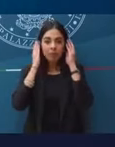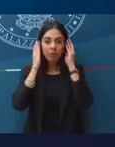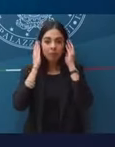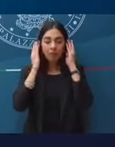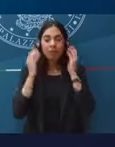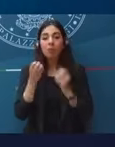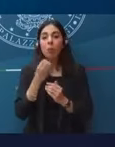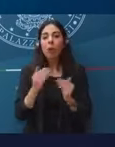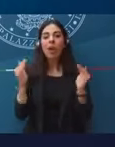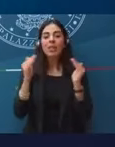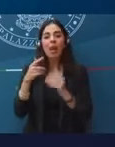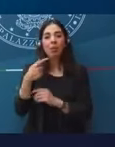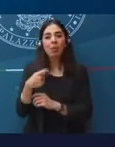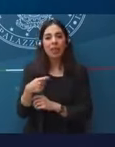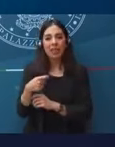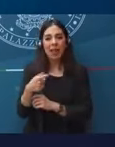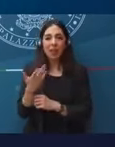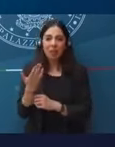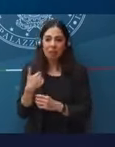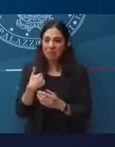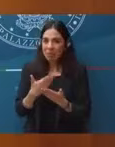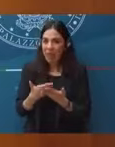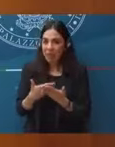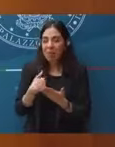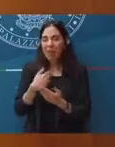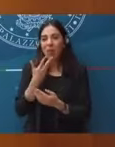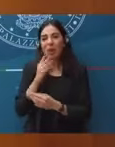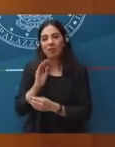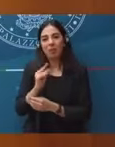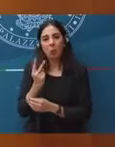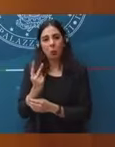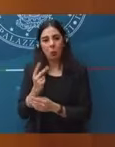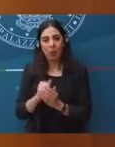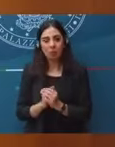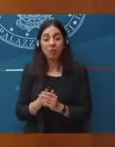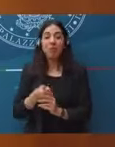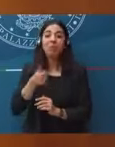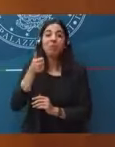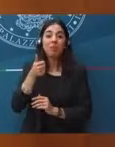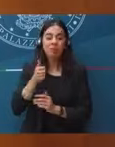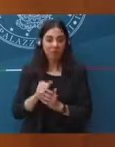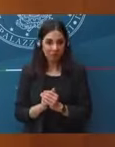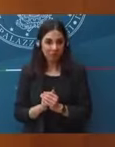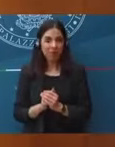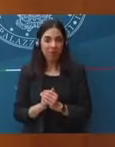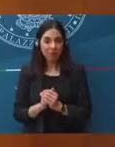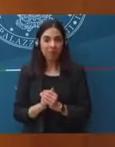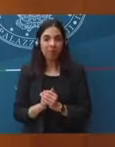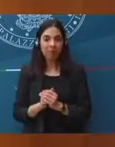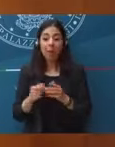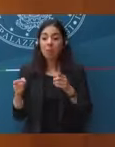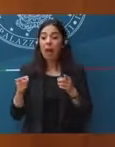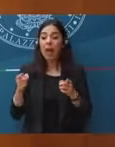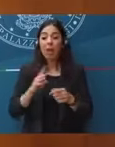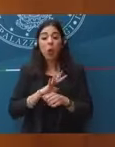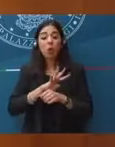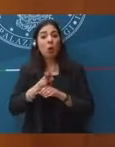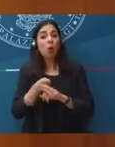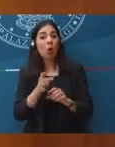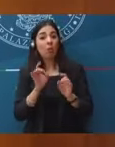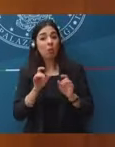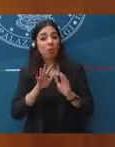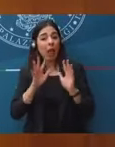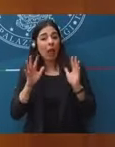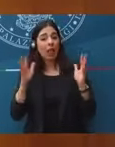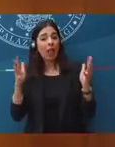Buonasera Presidente, se permette due domande. La prima, negli anni, soprattutto durante la pandemia, si è visto un ruolo